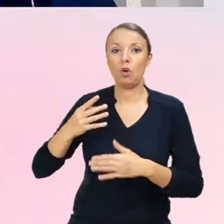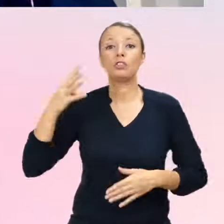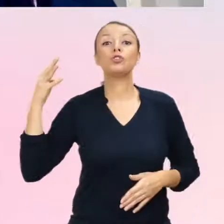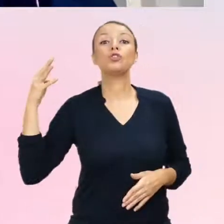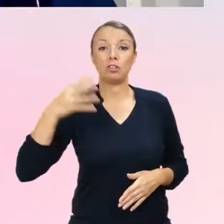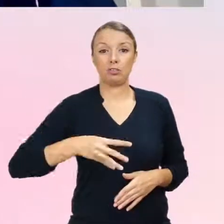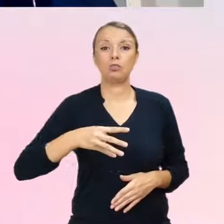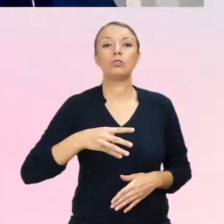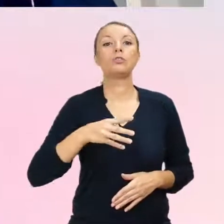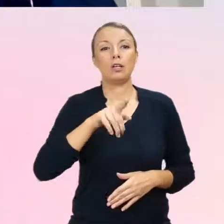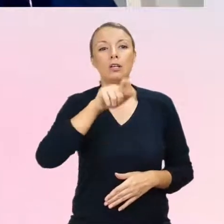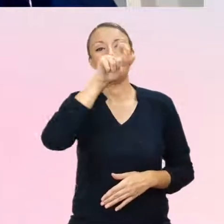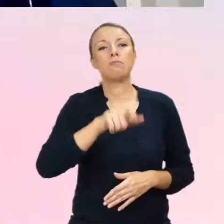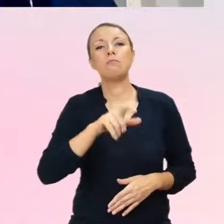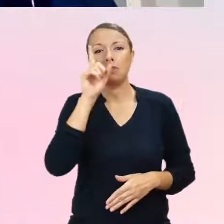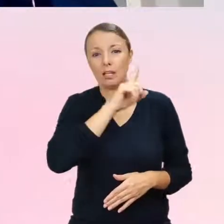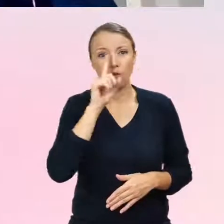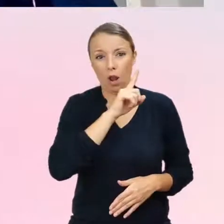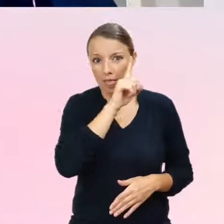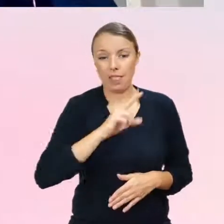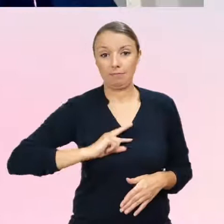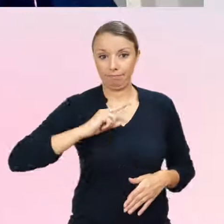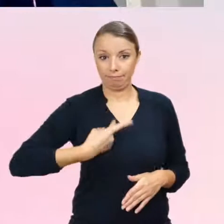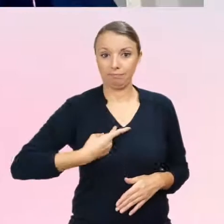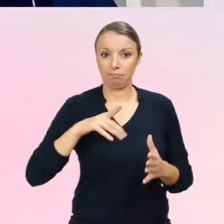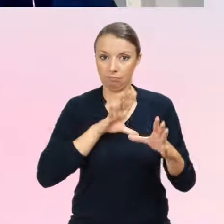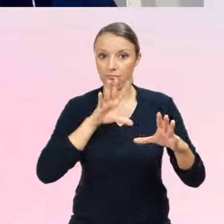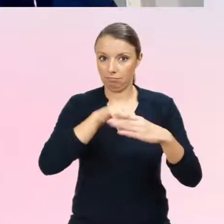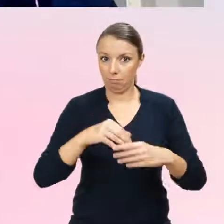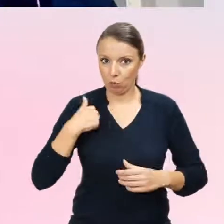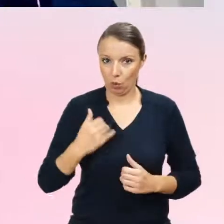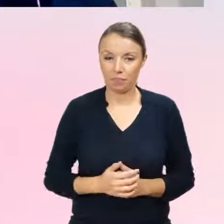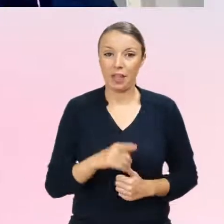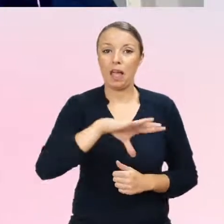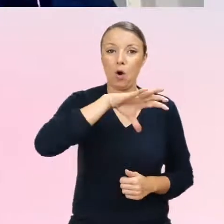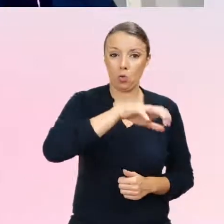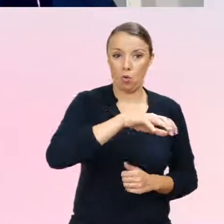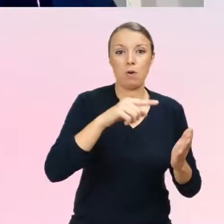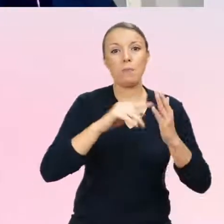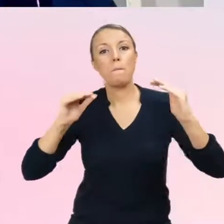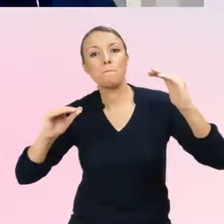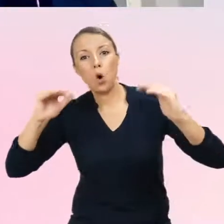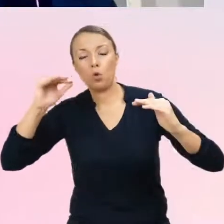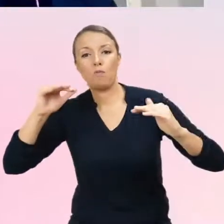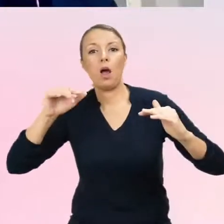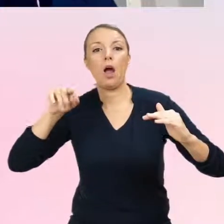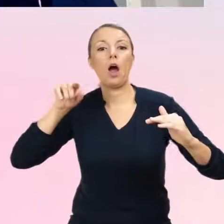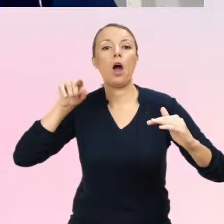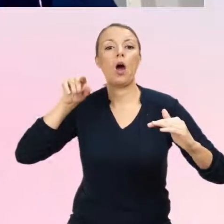transpłciowych nastolatków i porównywano tę grupę do rodzeństwa